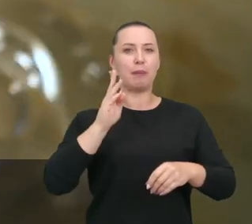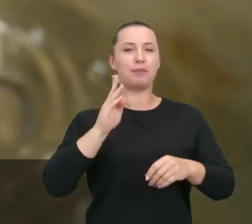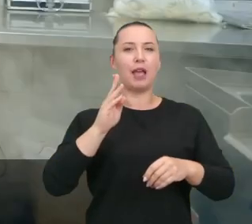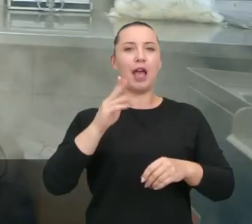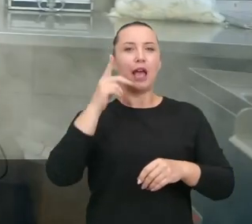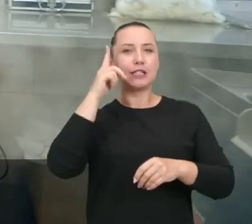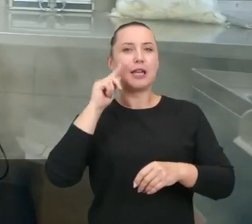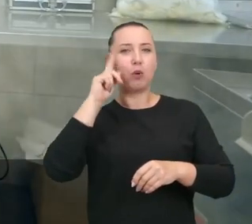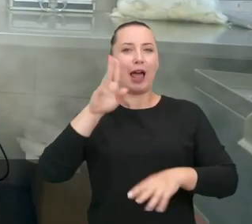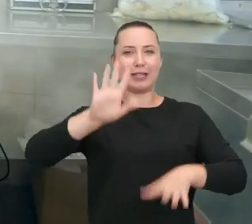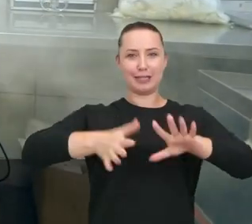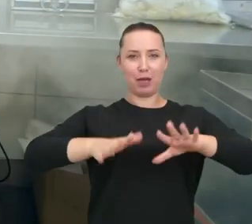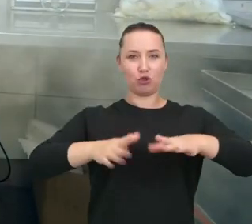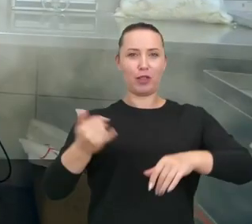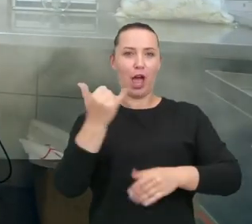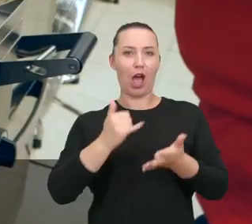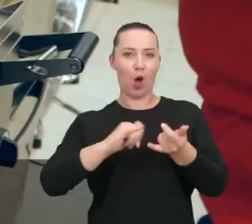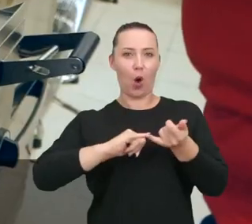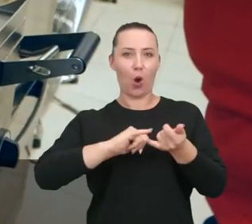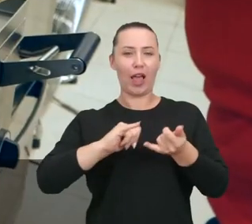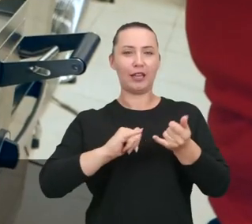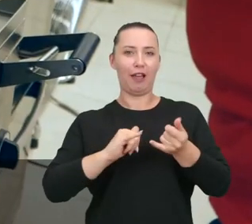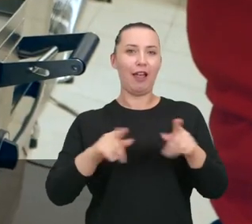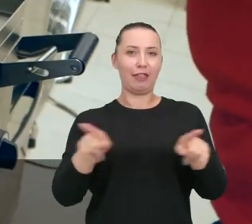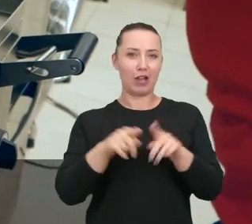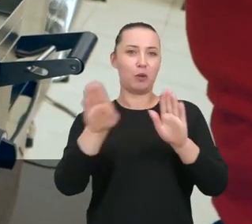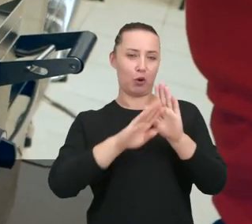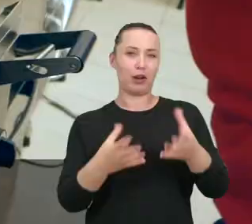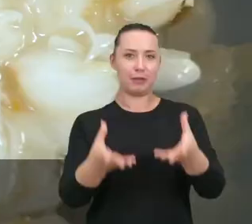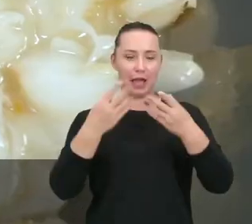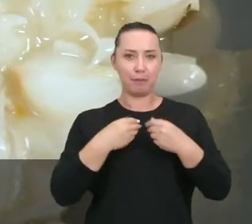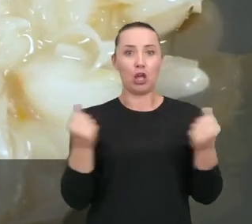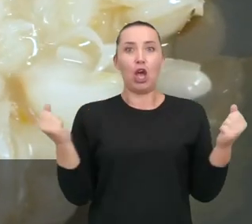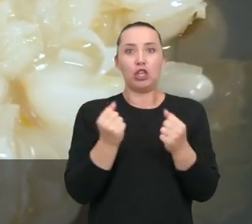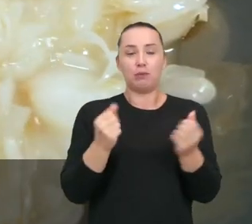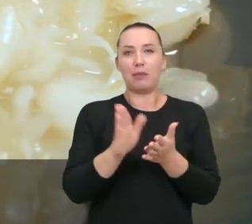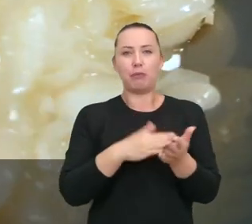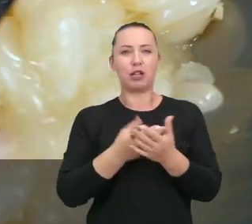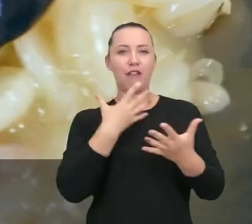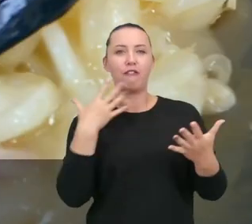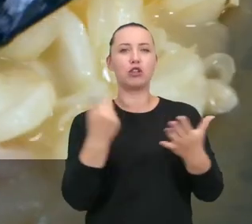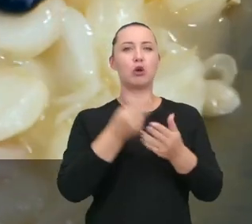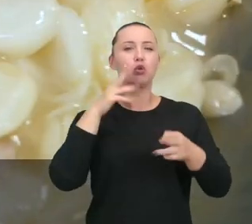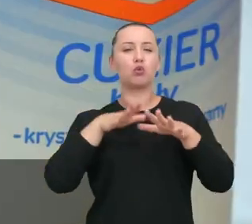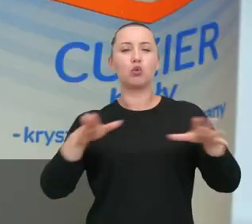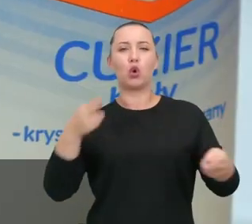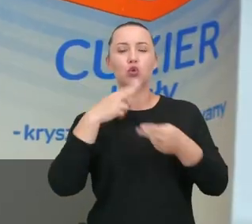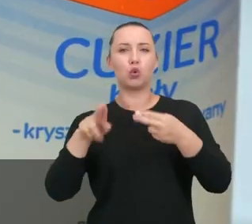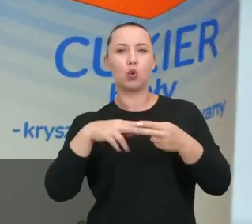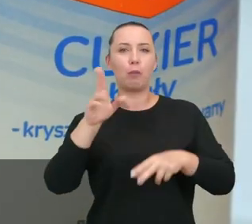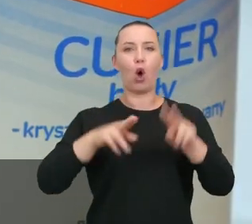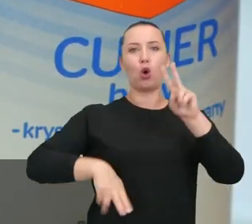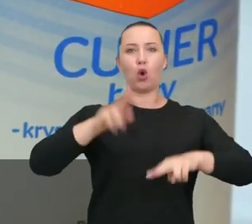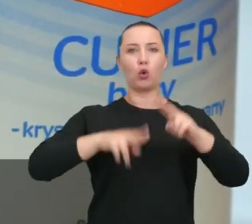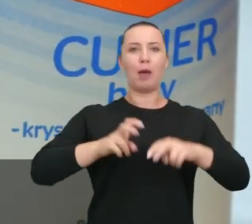koniec cebula usmażona na oleju z programu. Zimą bardzo dużo wykorzystujemy cukru, bo robimy